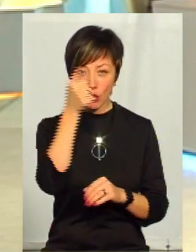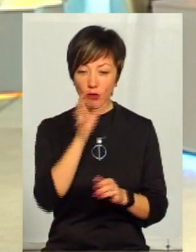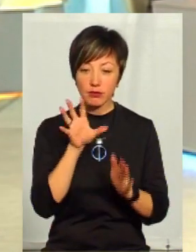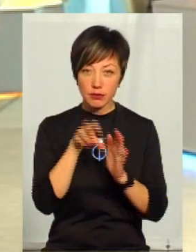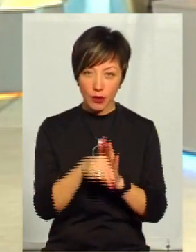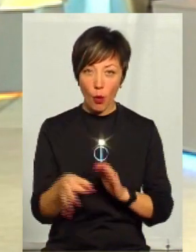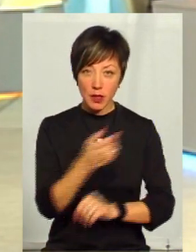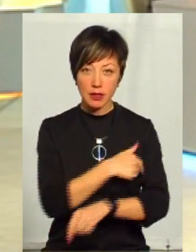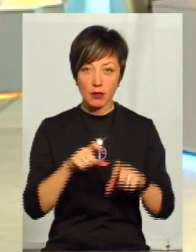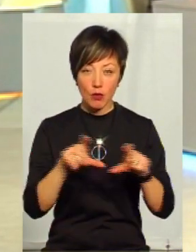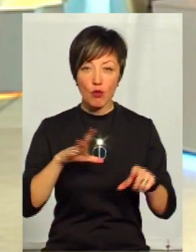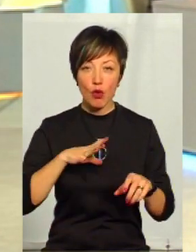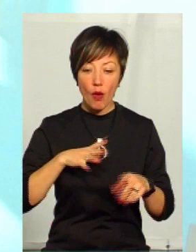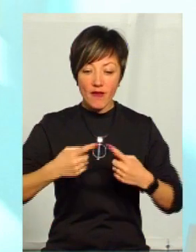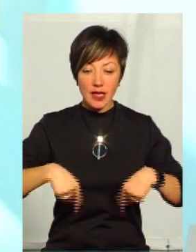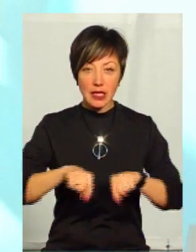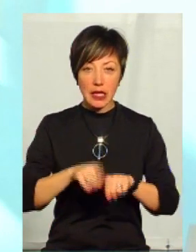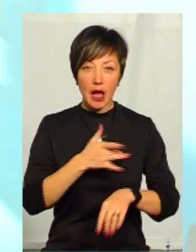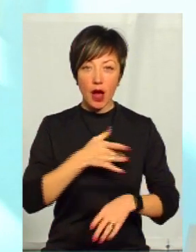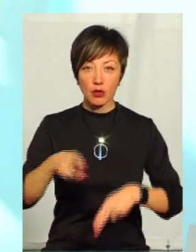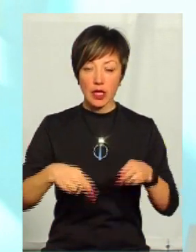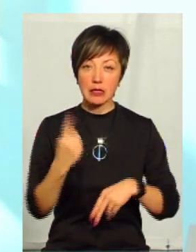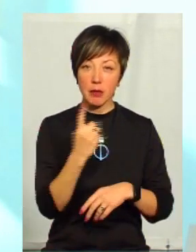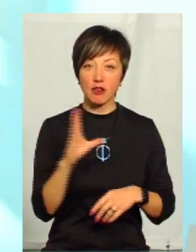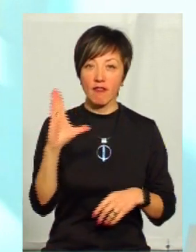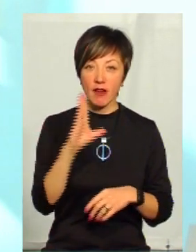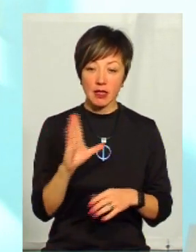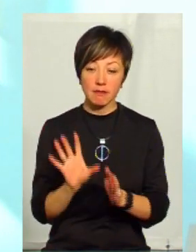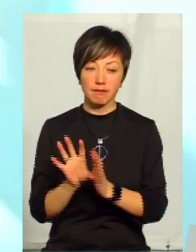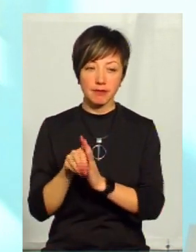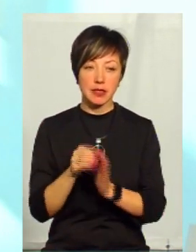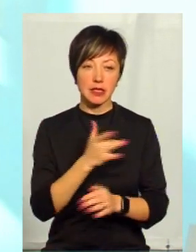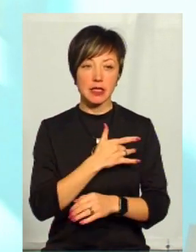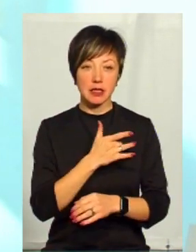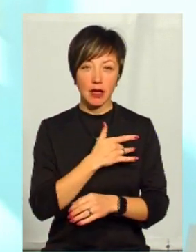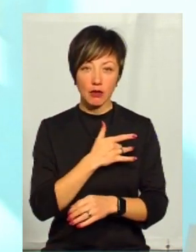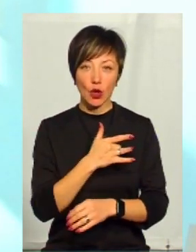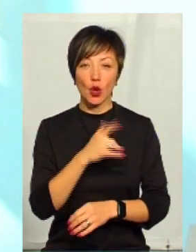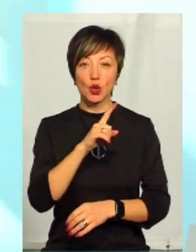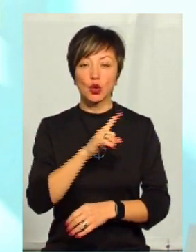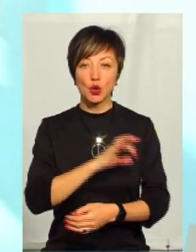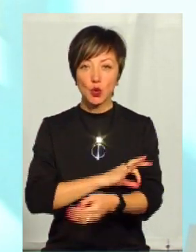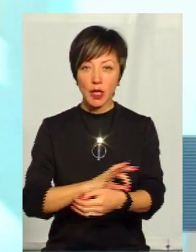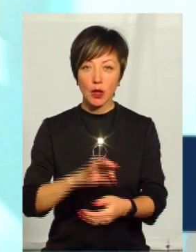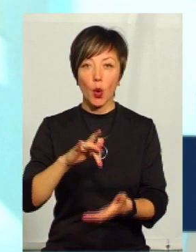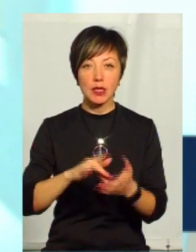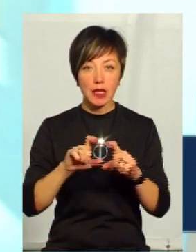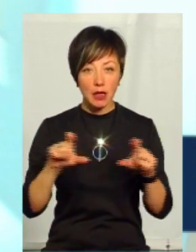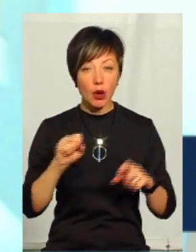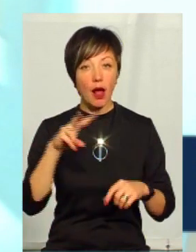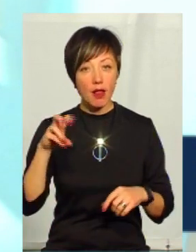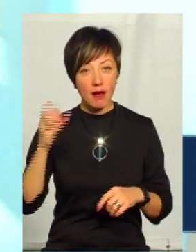обласної лікарні було відділення кардіохірургії. З 1 вересня увійшло в структуру серцево-судинного центру, але,